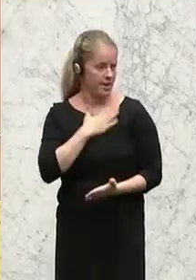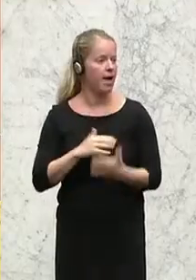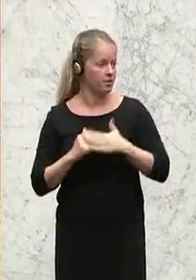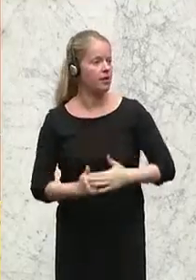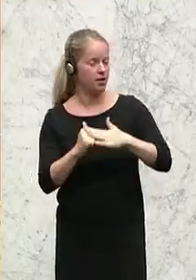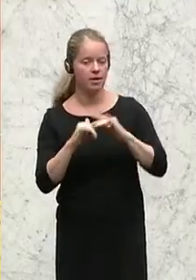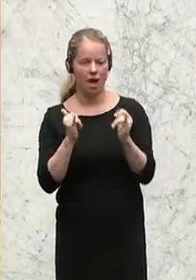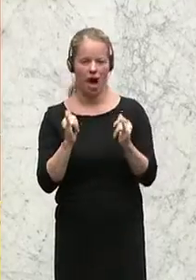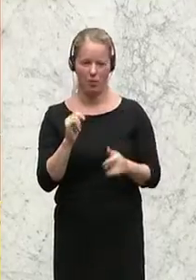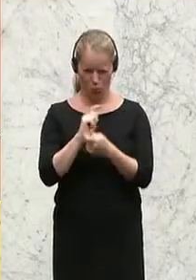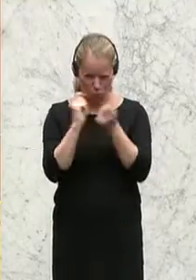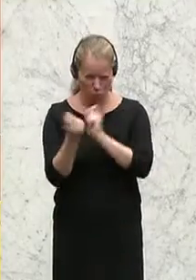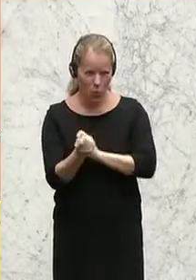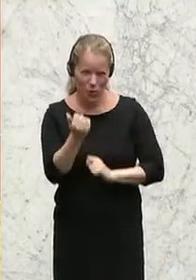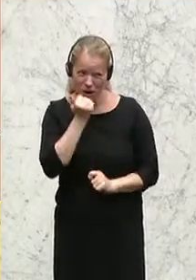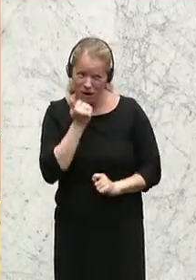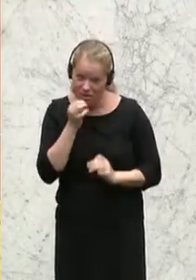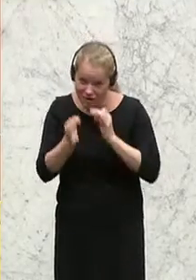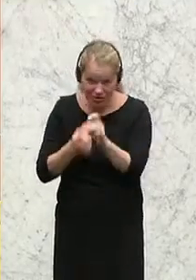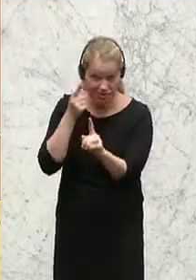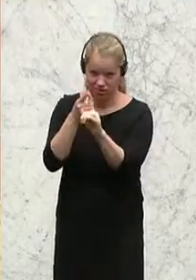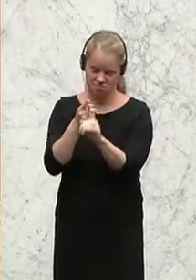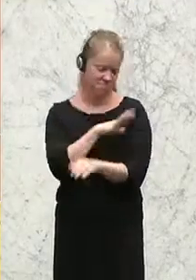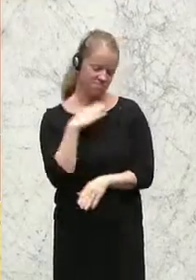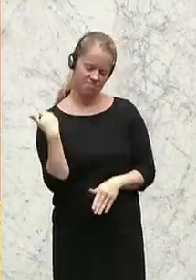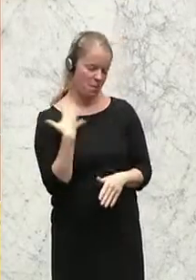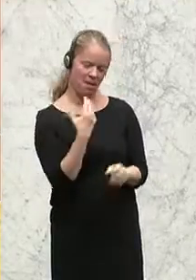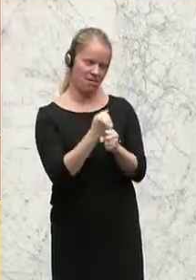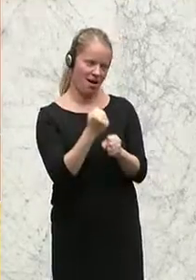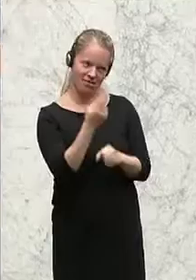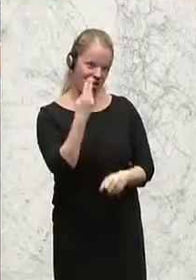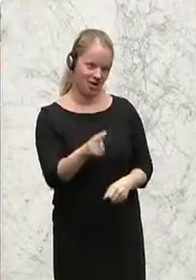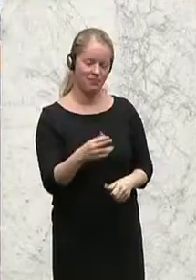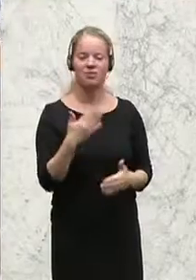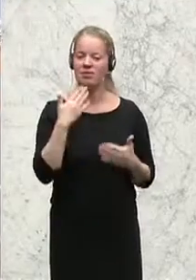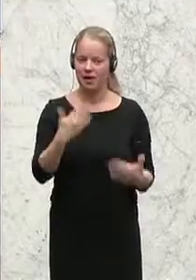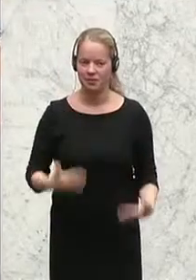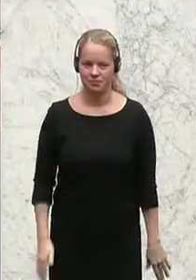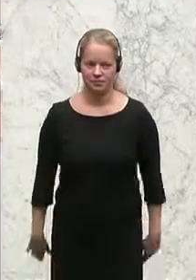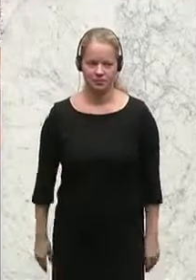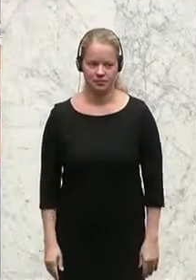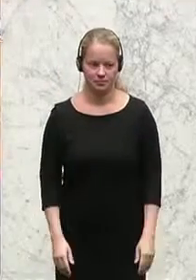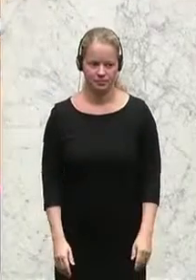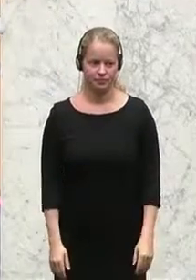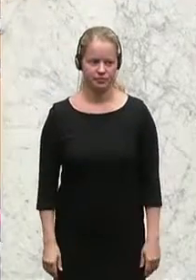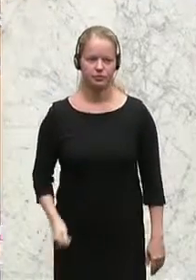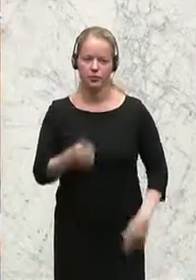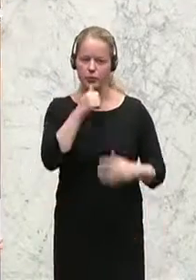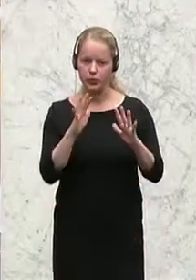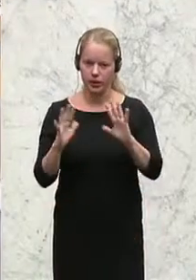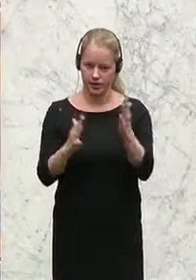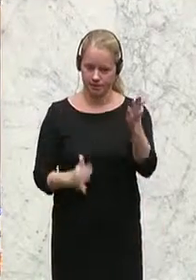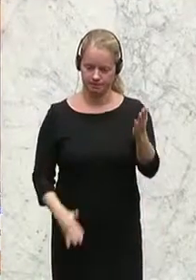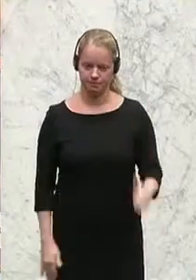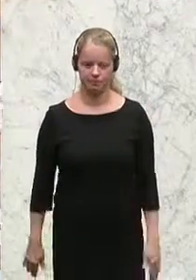Aber für Privatisierungsstrategien sind wir sicher nicht zu haben. Danke. Wer statt der Gebührenfinanzierung ein